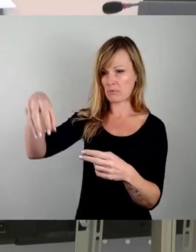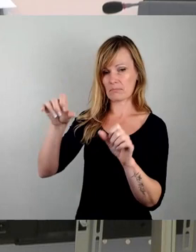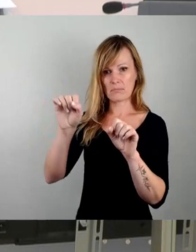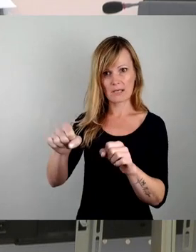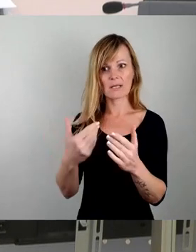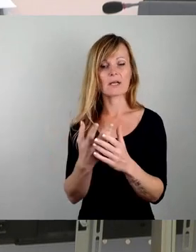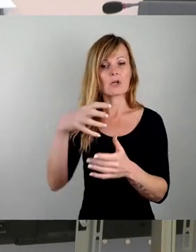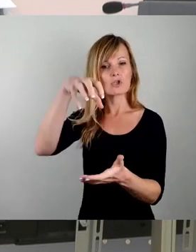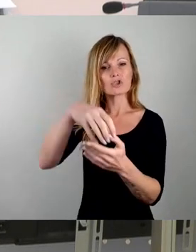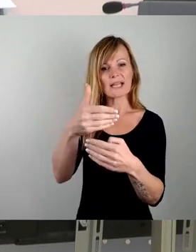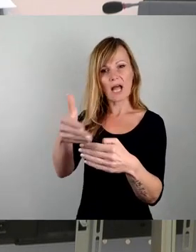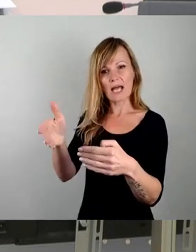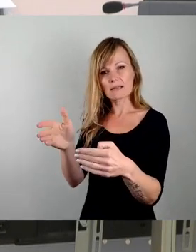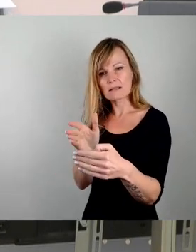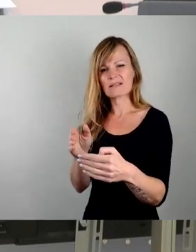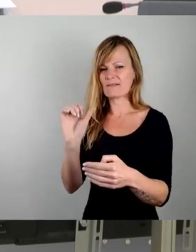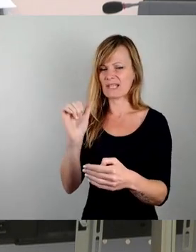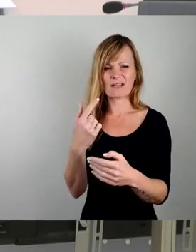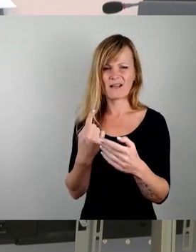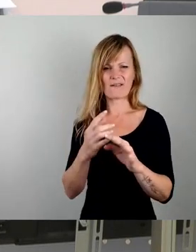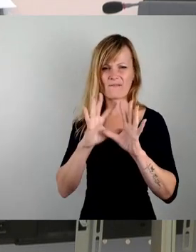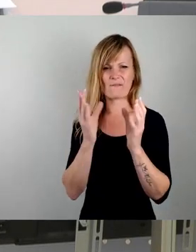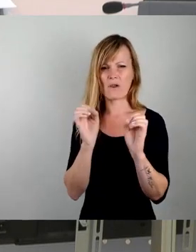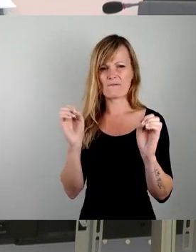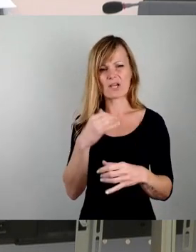vollkommen falscher Ideologie.